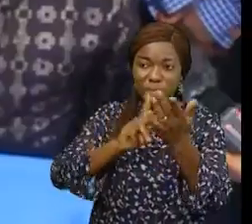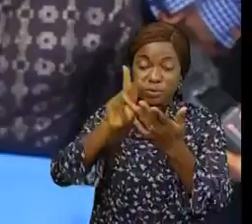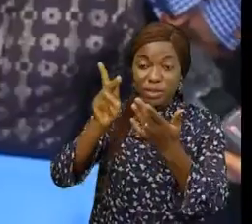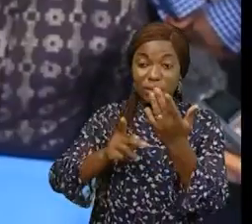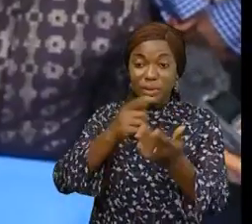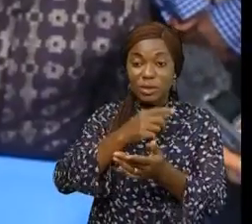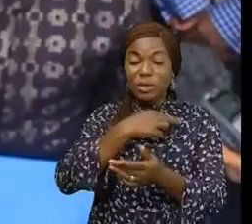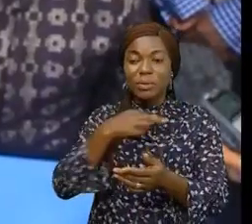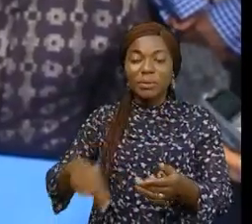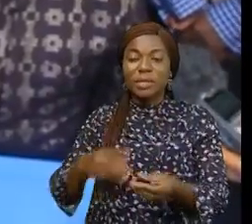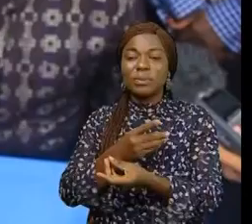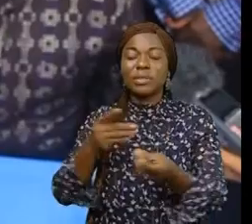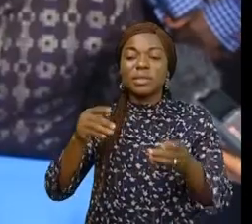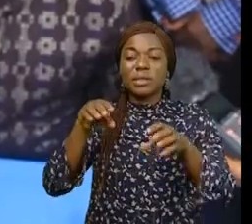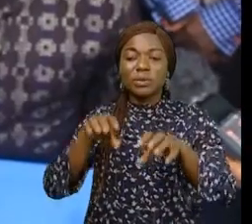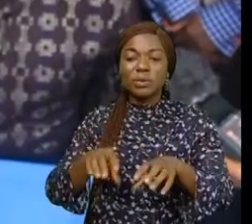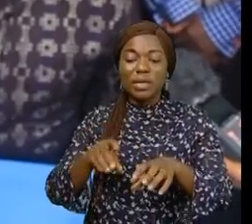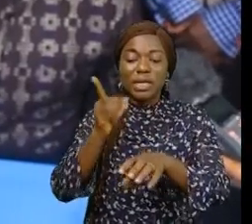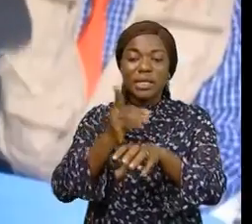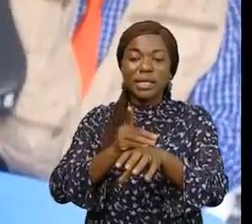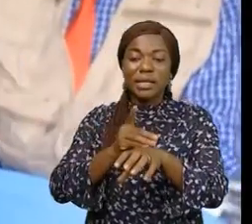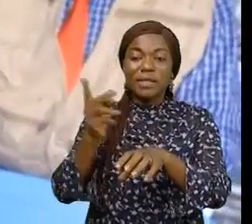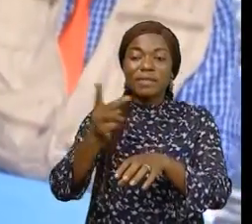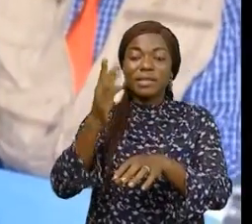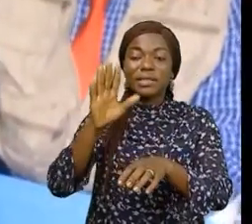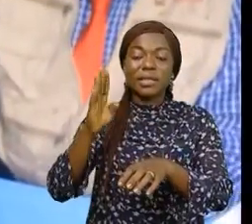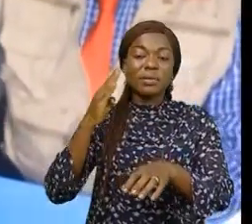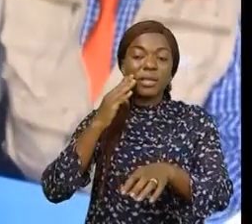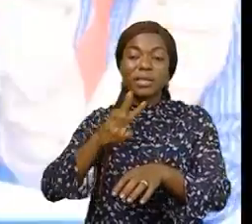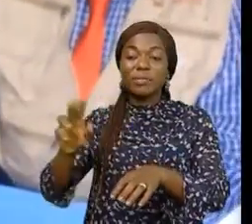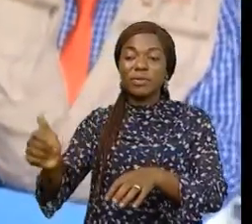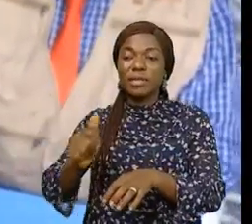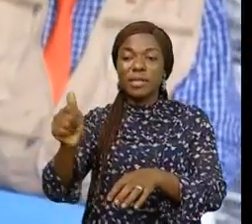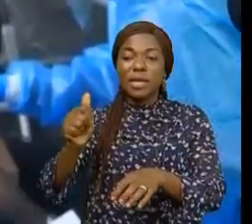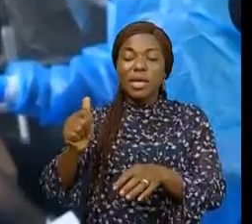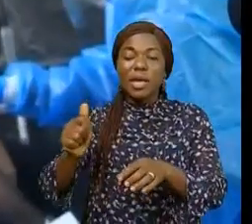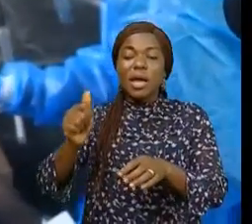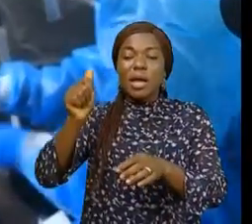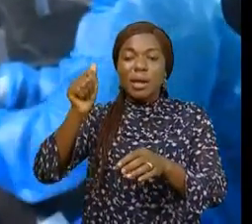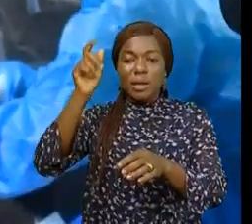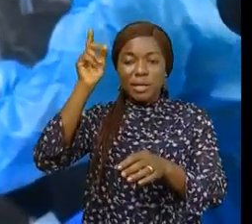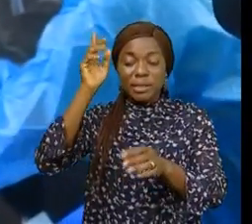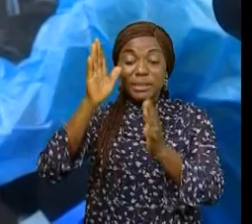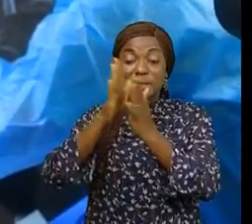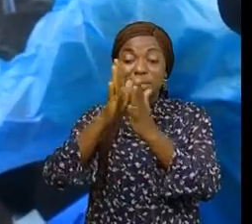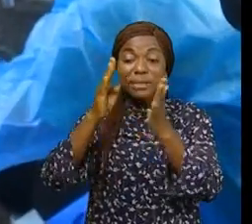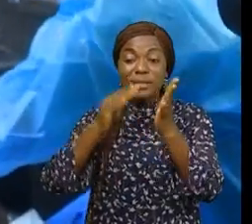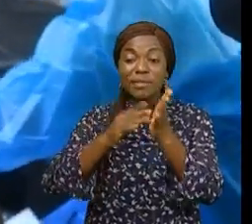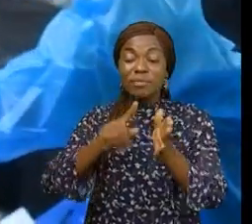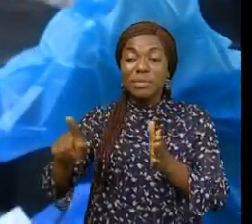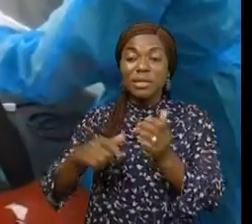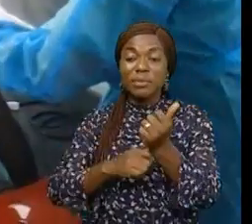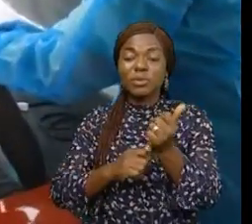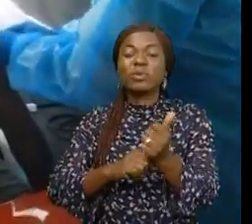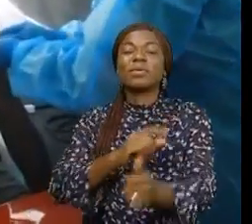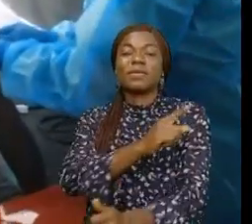RDC à la date du 25 mai 2021 près de 19 000 personnes sont vaccinées. De toutes ces personnes éligibles à